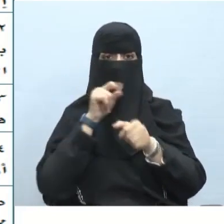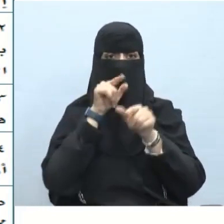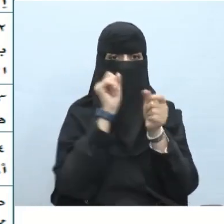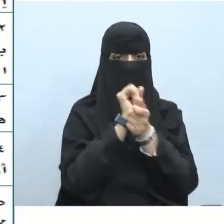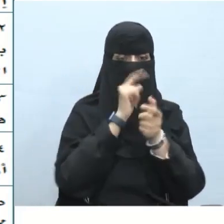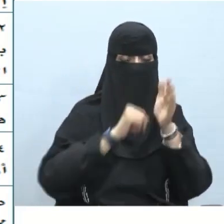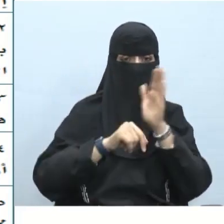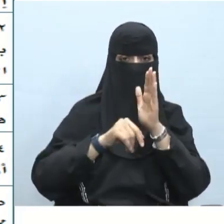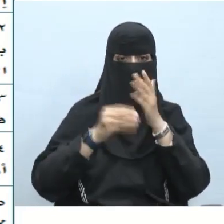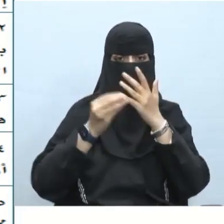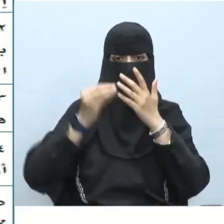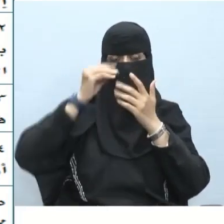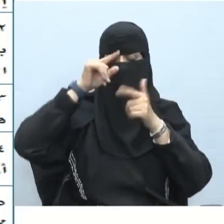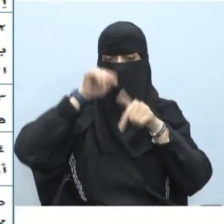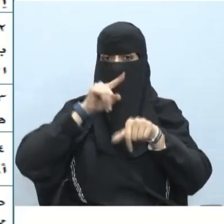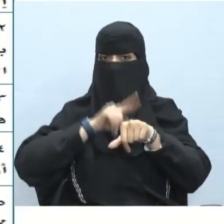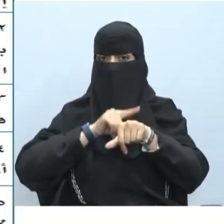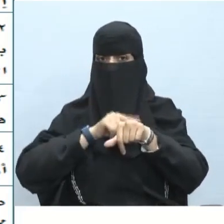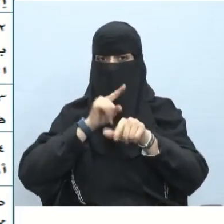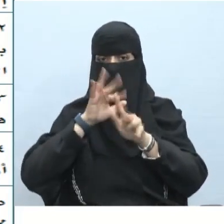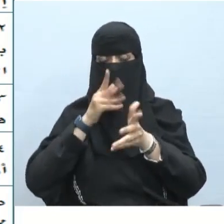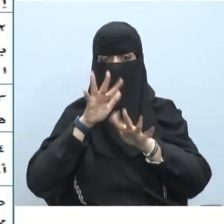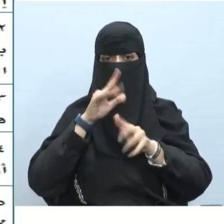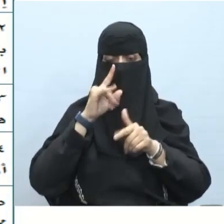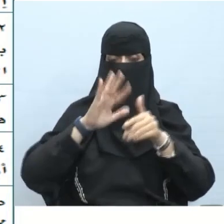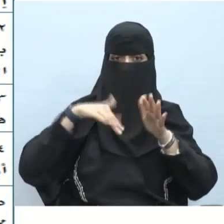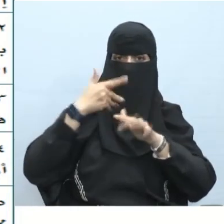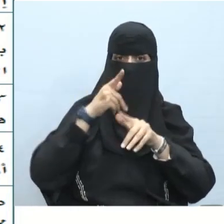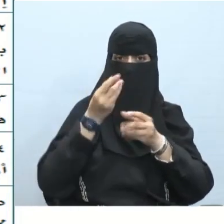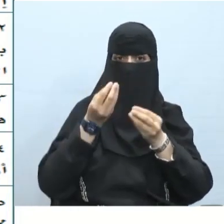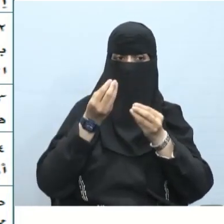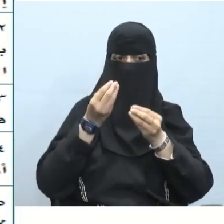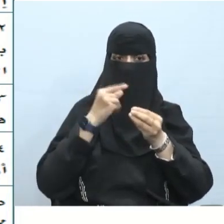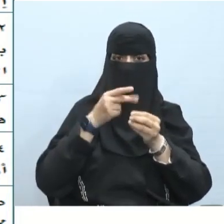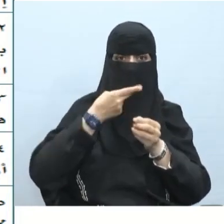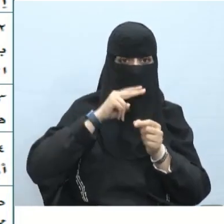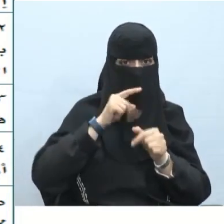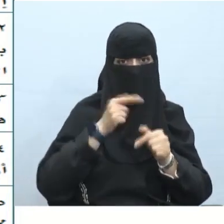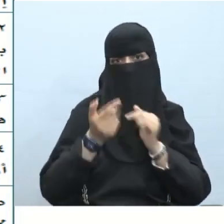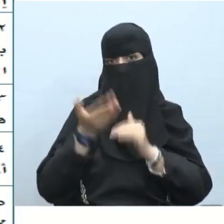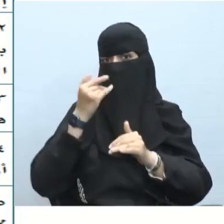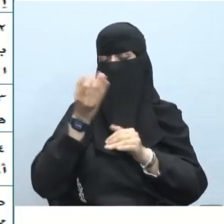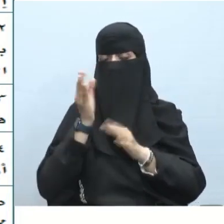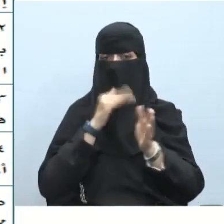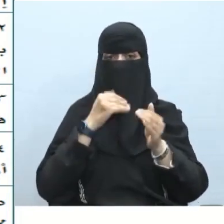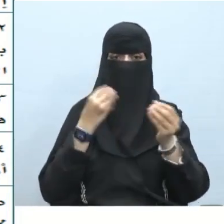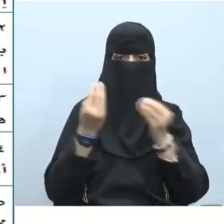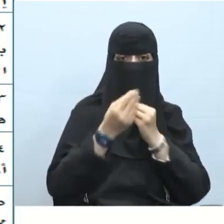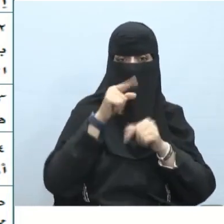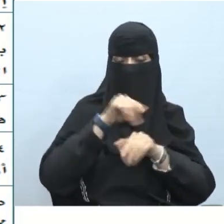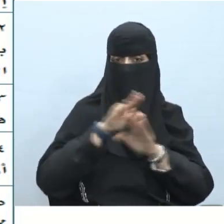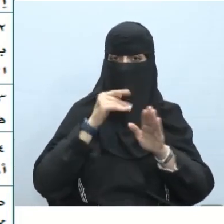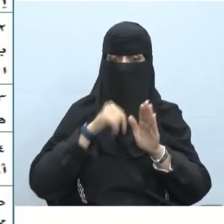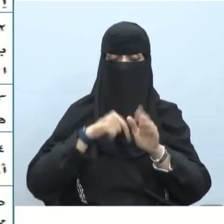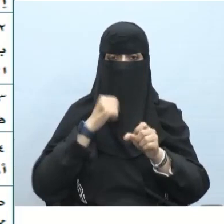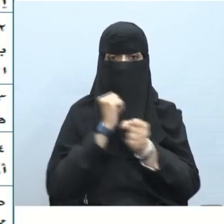بالترتيب الزمني سواء كان افتراء على الإخوان أو الكذب أو الكذب أو الافتراء قدم هذا على هذا دون